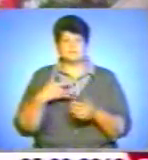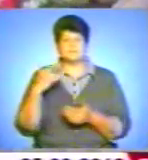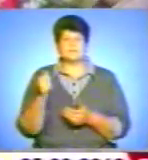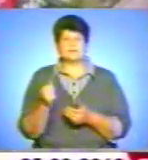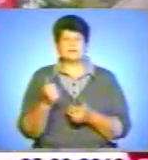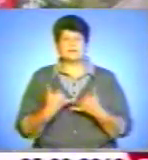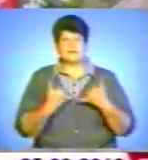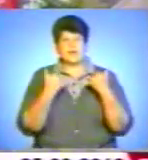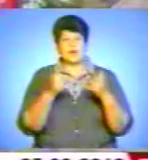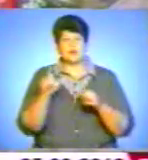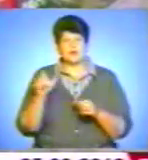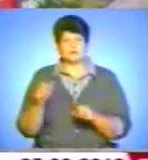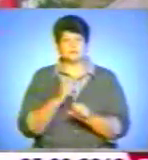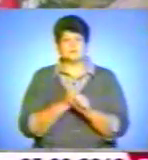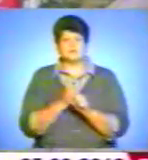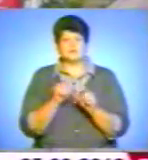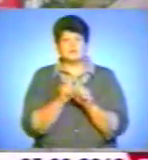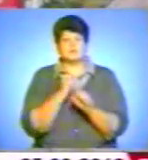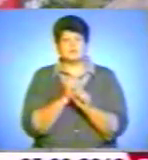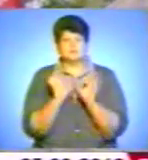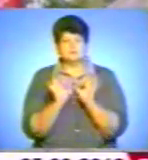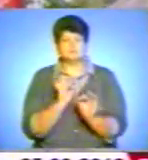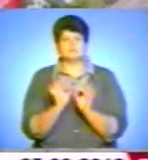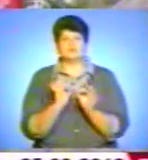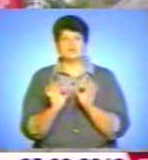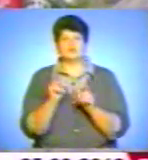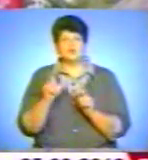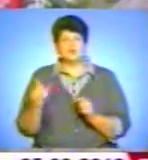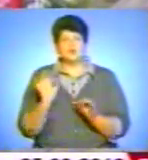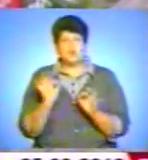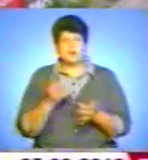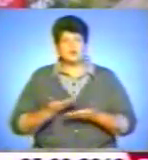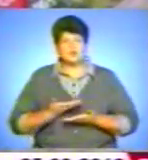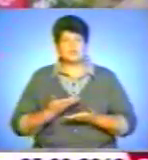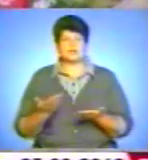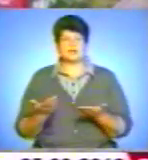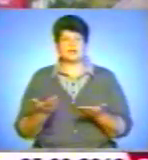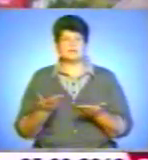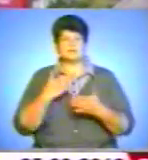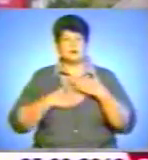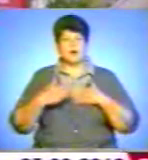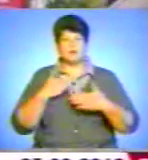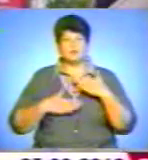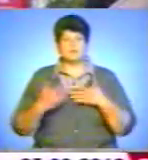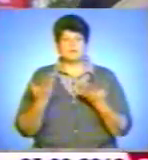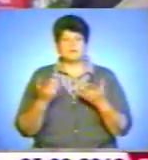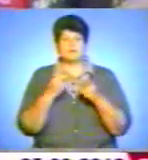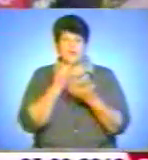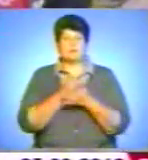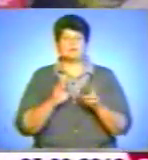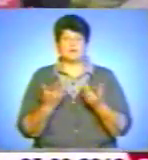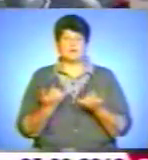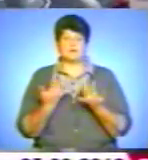людей, що-то зробив нормально, щоб люди нормально жили, щоб радувалися, то бачите, як воно-то